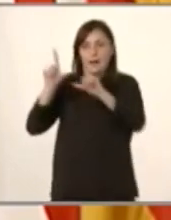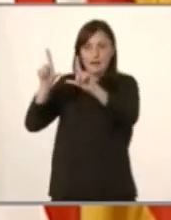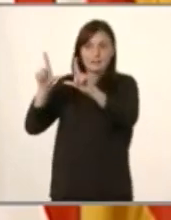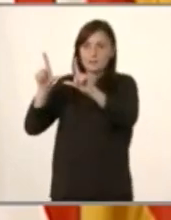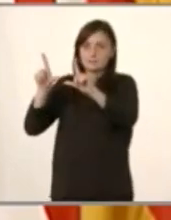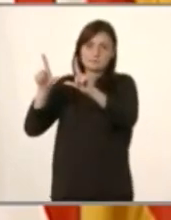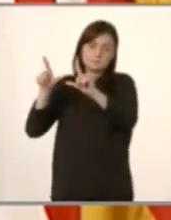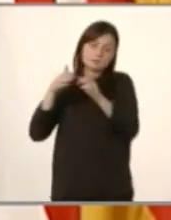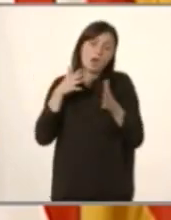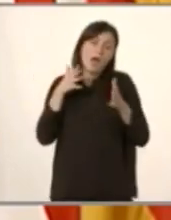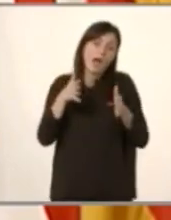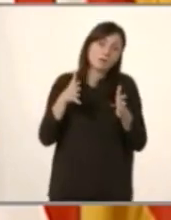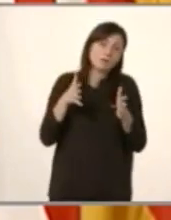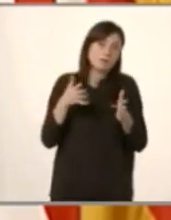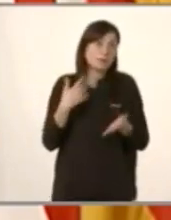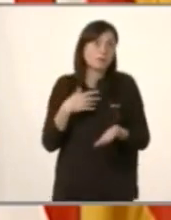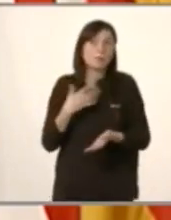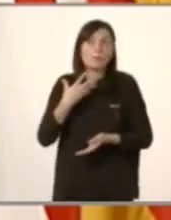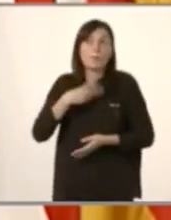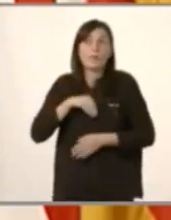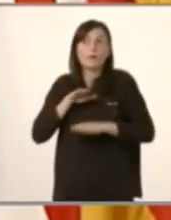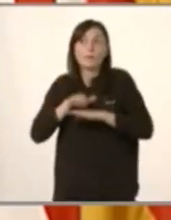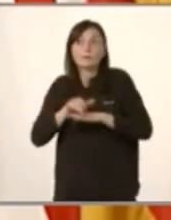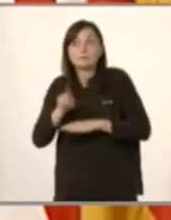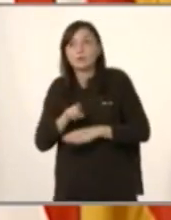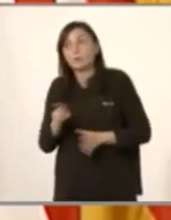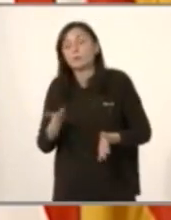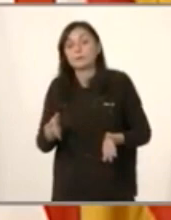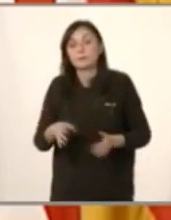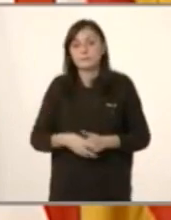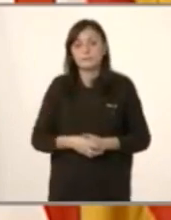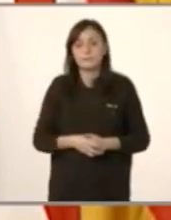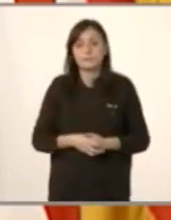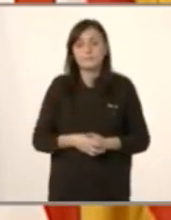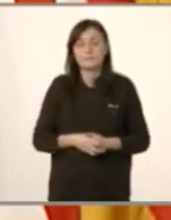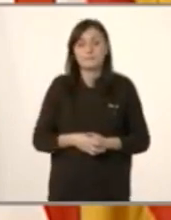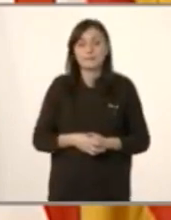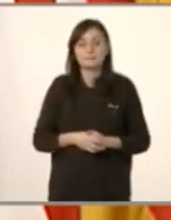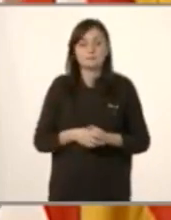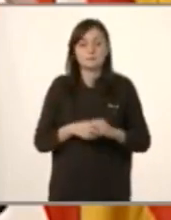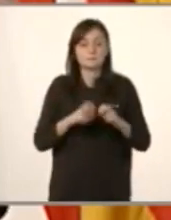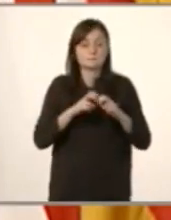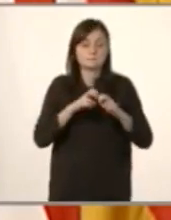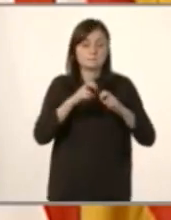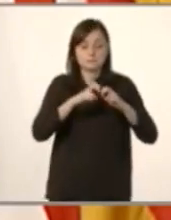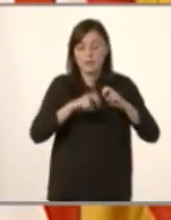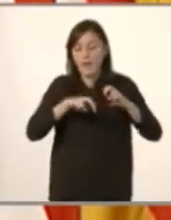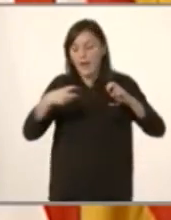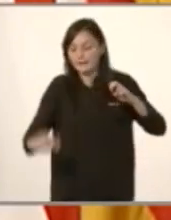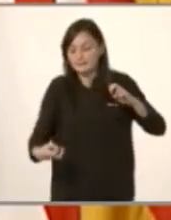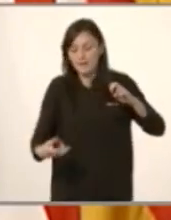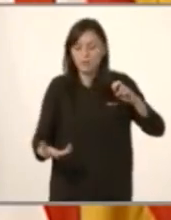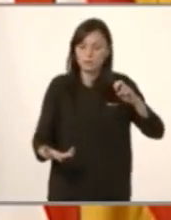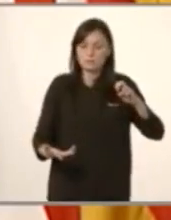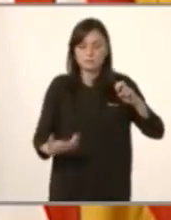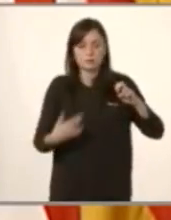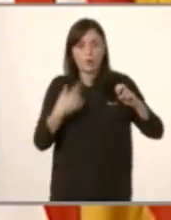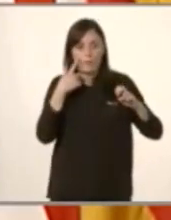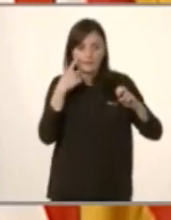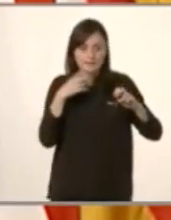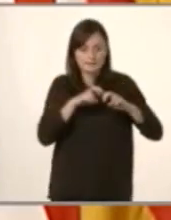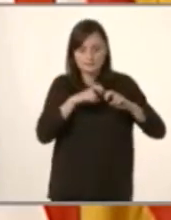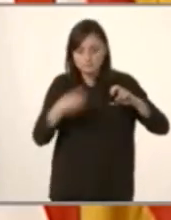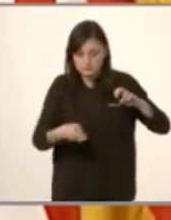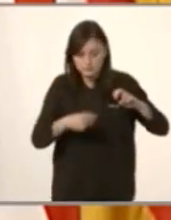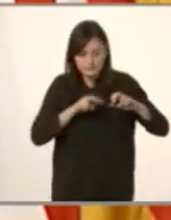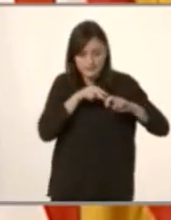Doncs la recomanació, ixa com t'he tretat, que prendré. No ho sé. Hi un acantil·lat, és que no tenia tanca l'acantil·lat. Home, però vostè no sap que si hi ha